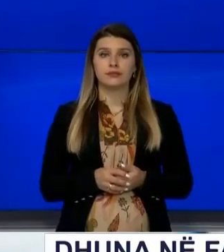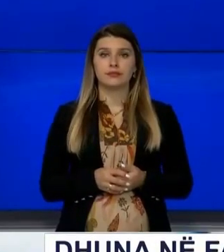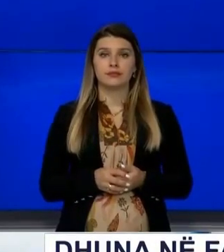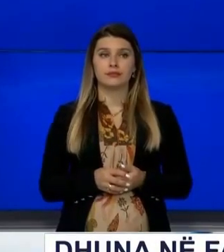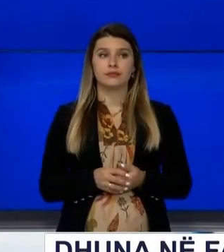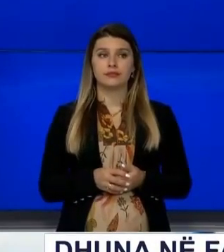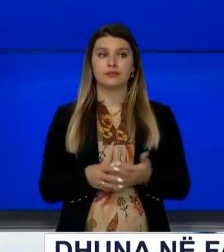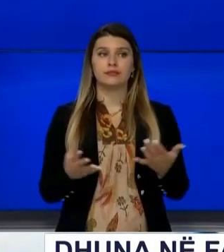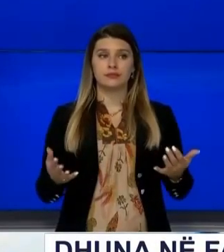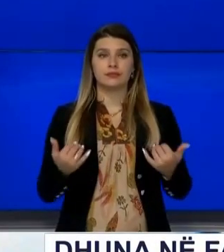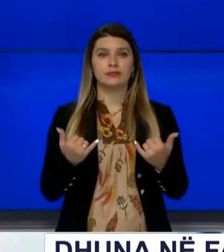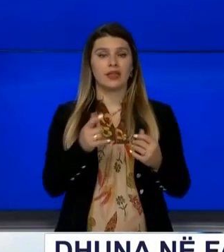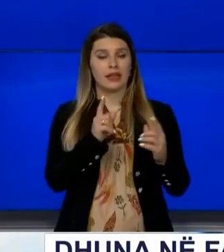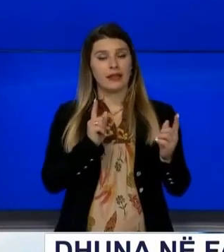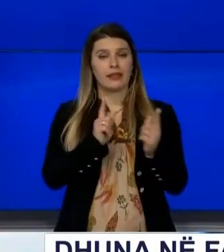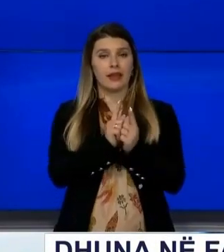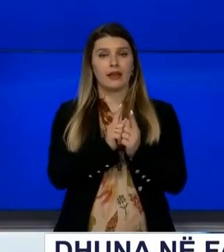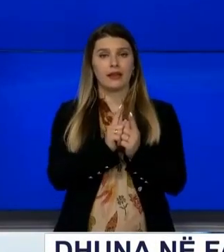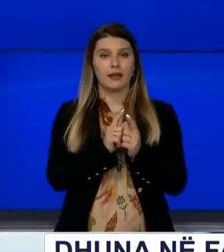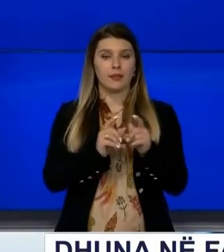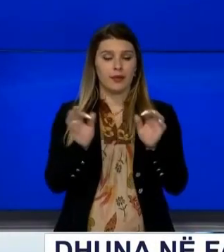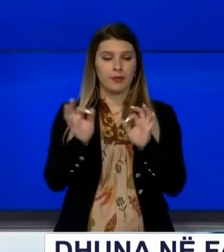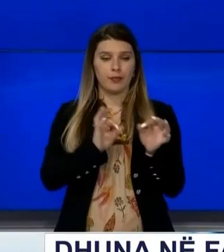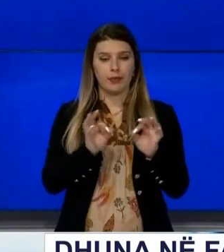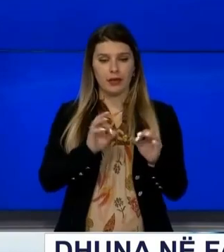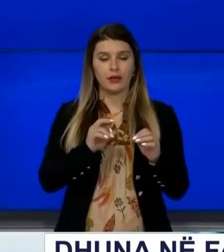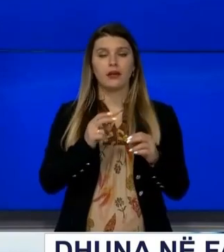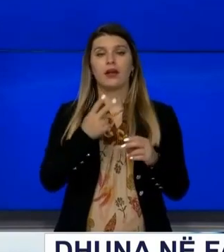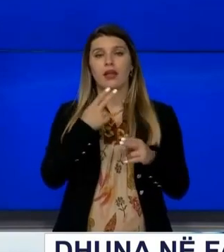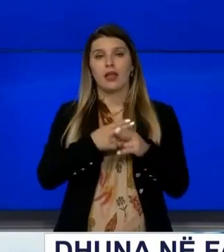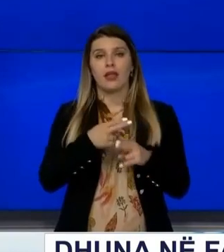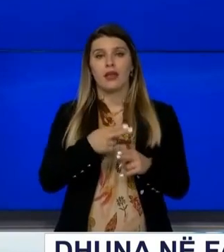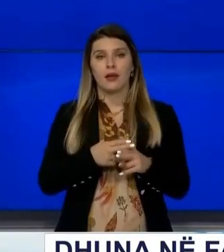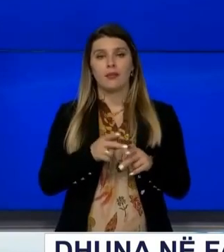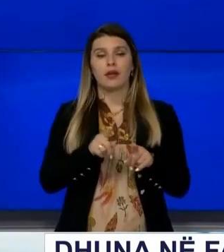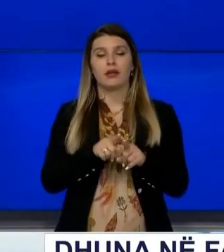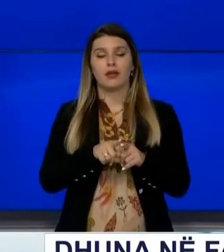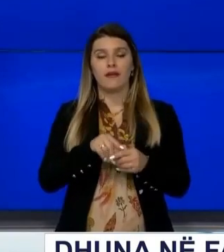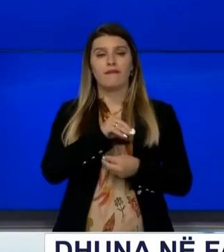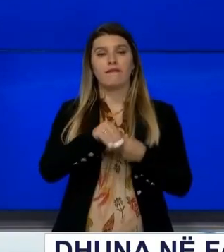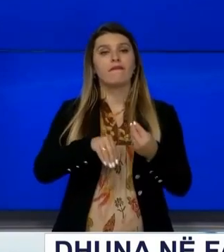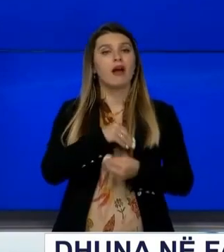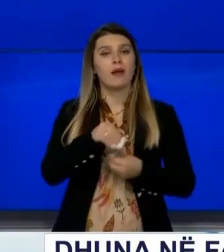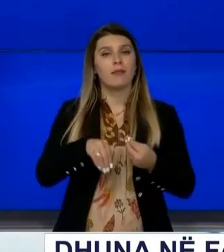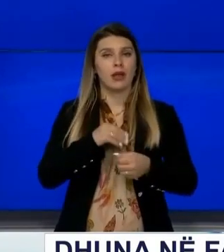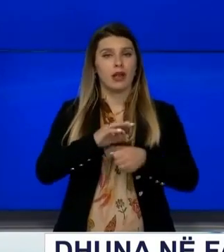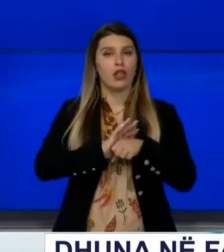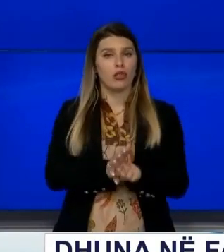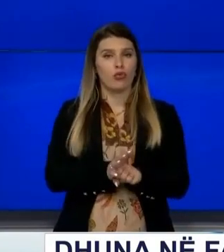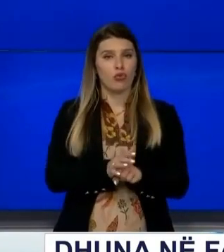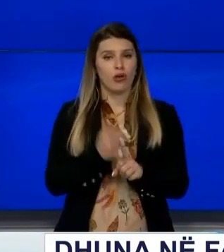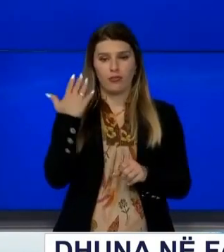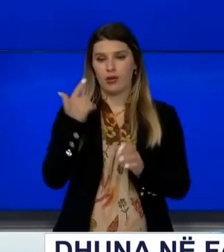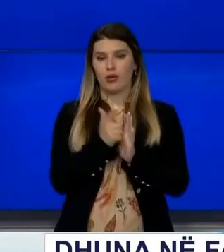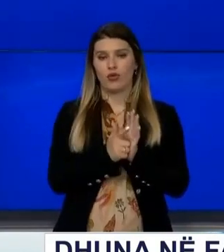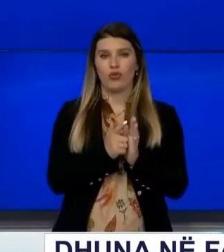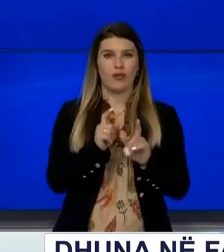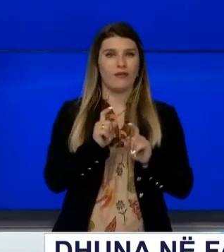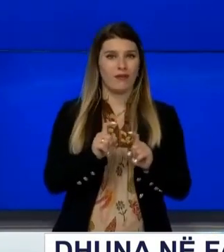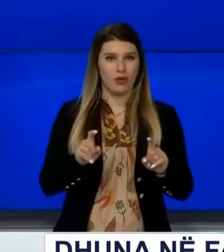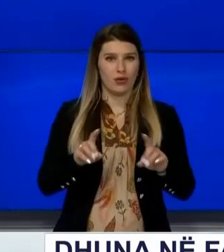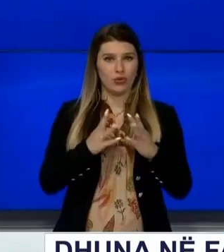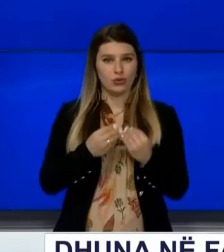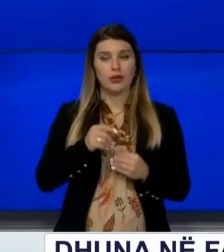E në takimin koordinuës me temen trajtimi rastëve të dhunës në familje në kohën e pandemis Zëvëndos Ministri Drecis